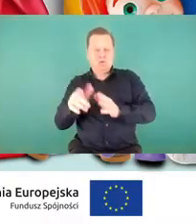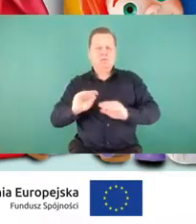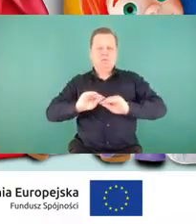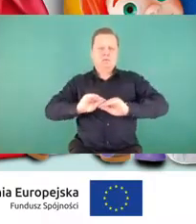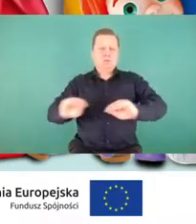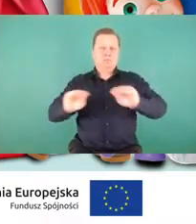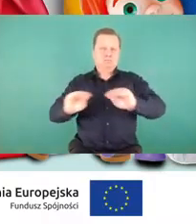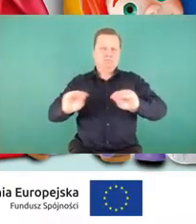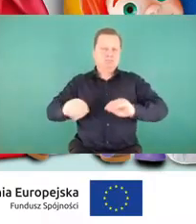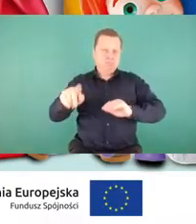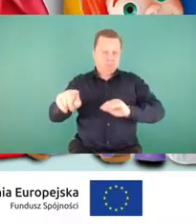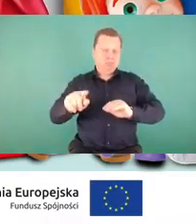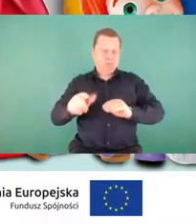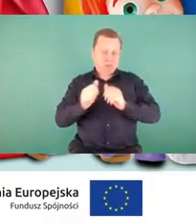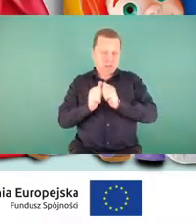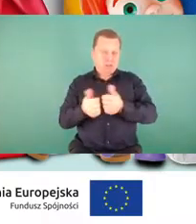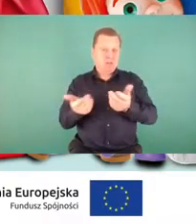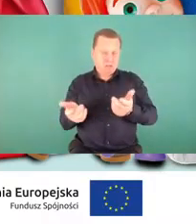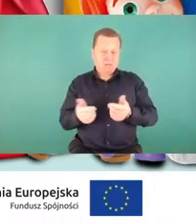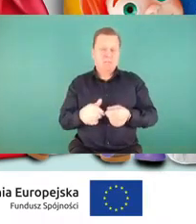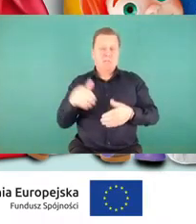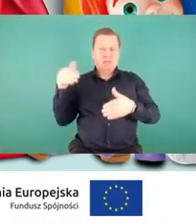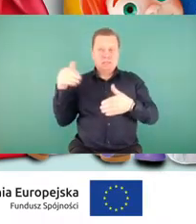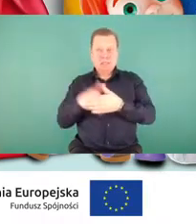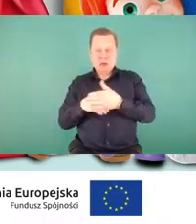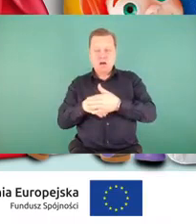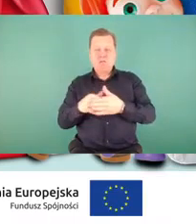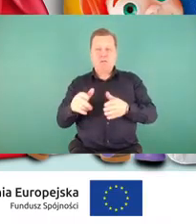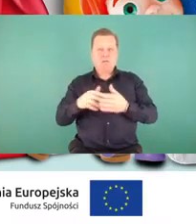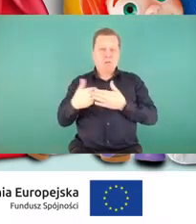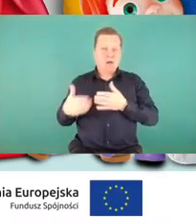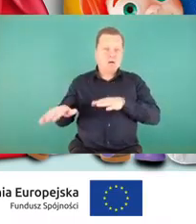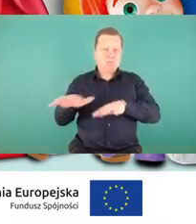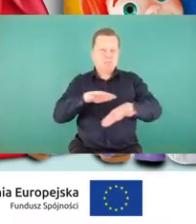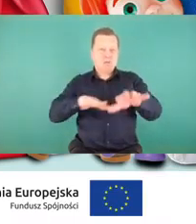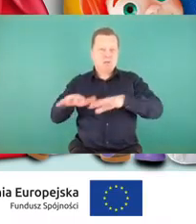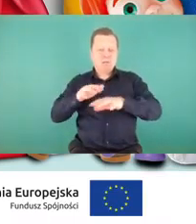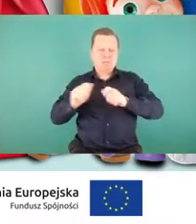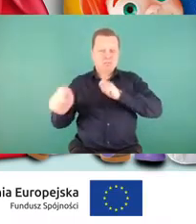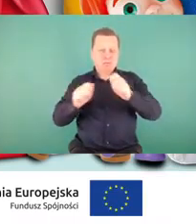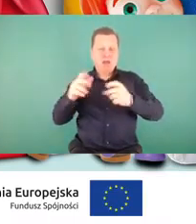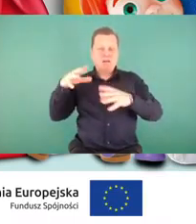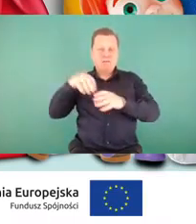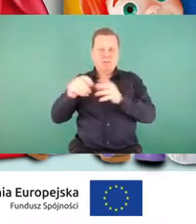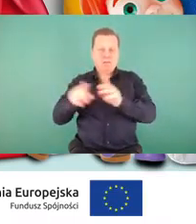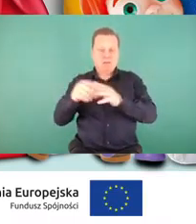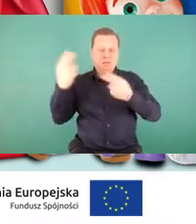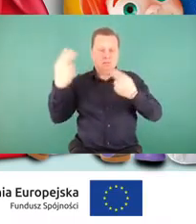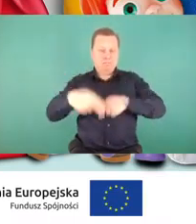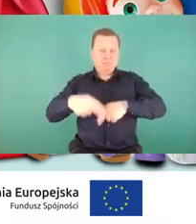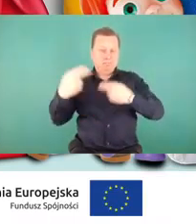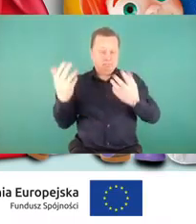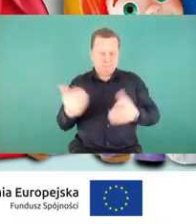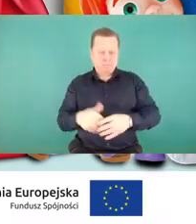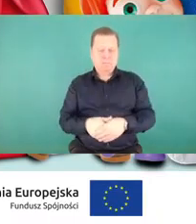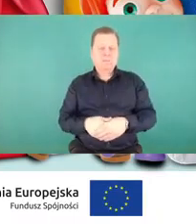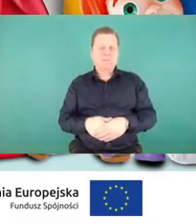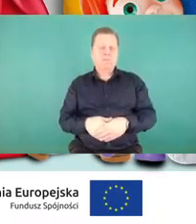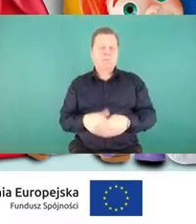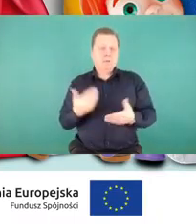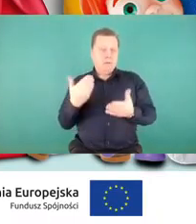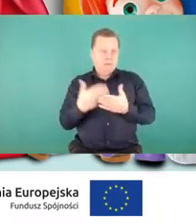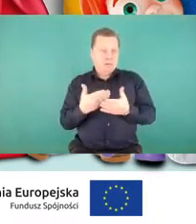odpowiednich postaw i zachowań w ruchu drogowym, ale przede wszystkim tutaj na przejazdach kolejowo-drogowych. Dlatego też wiele